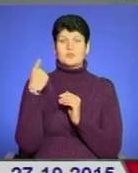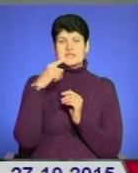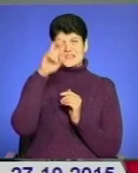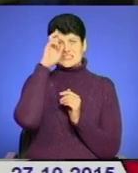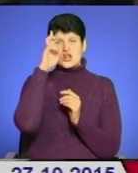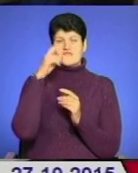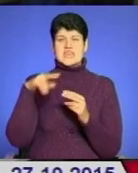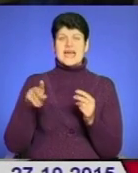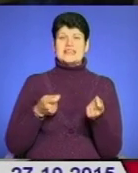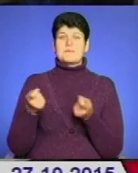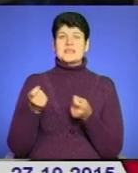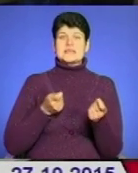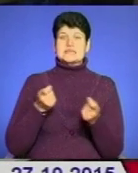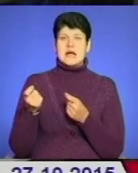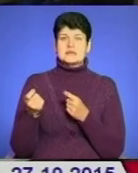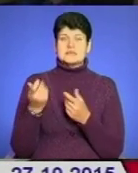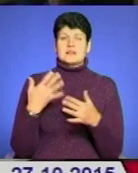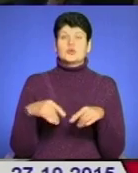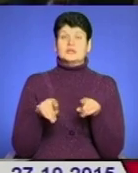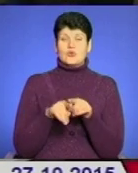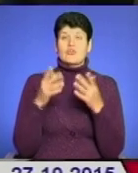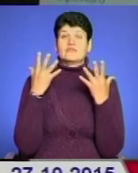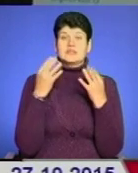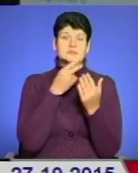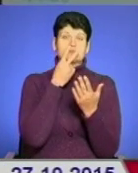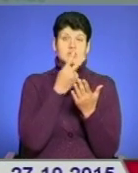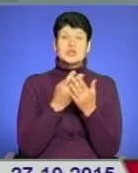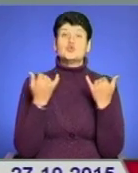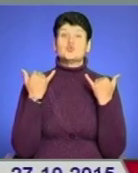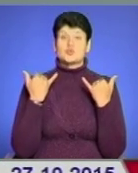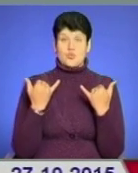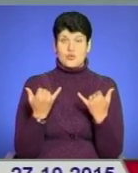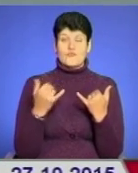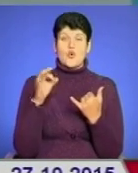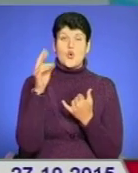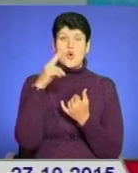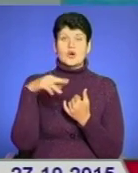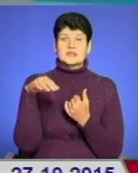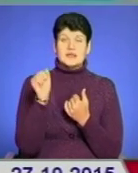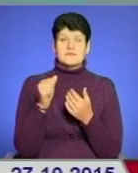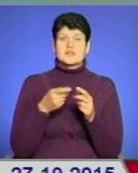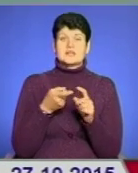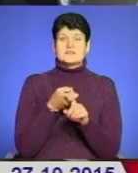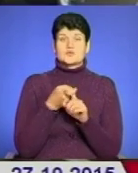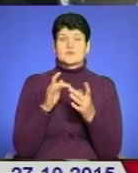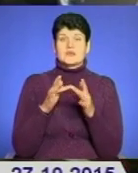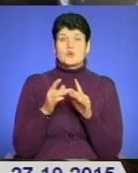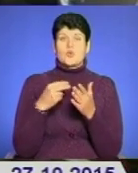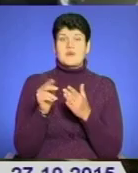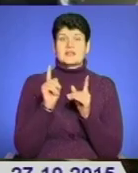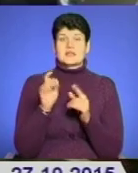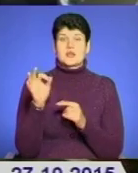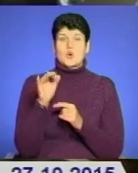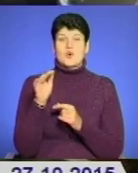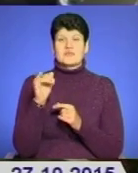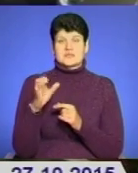державній адміністрації. Але як і в день презентації, так і сьогодні в ОДА через онлайн-систему купують лише офісний